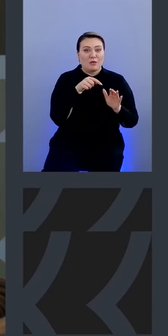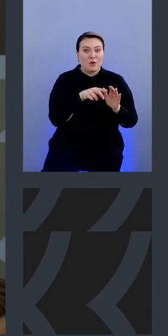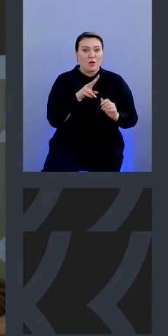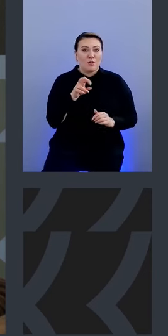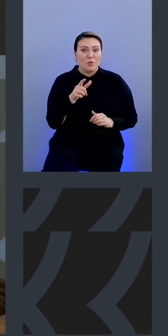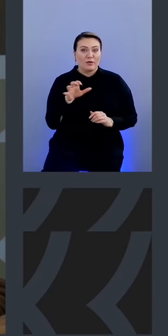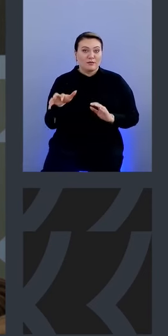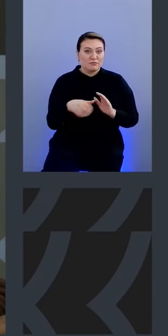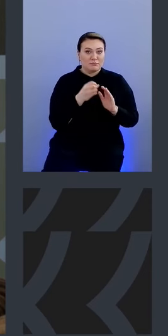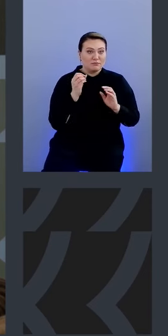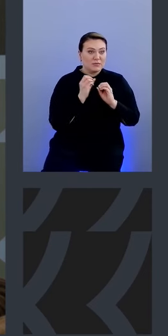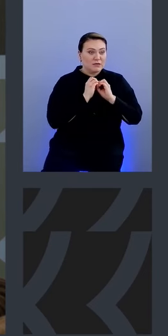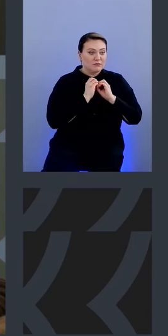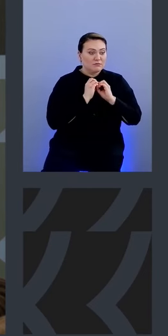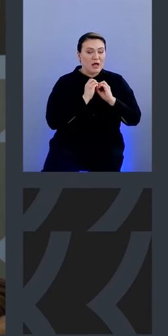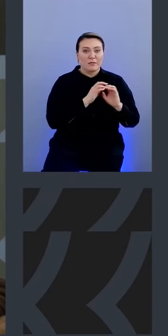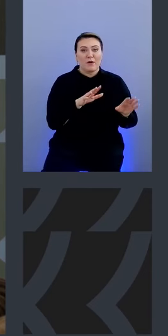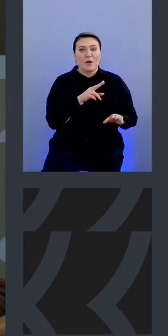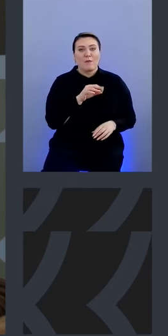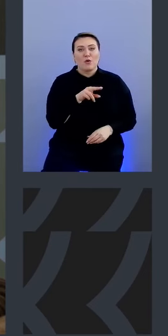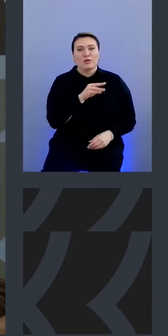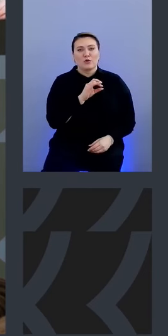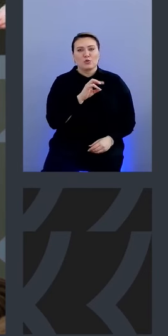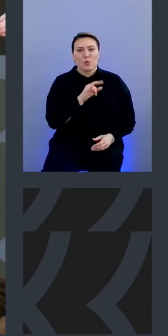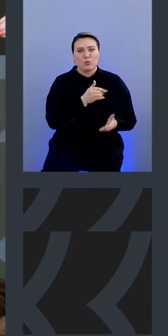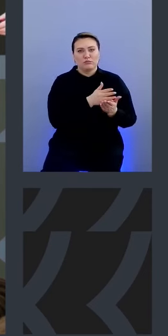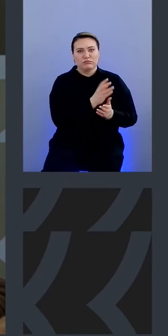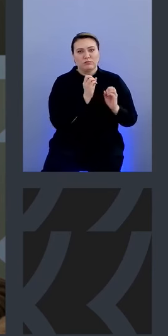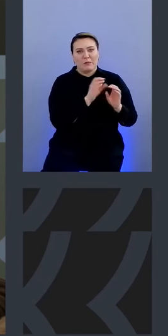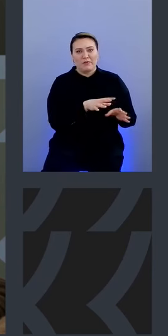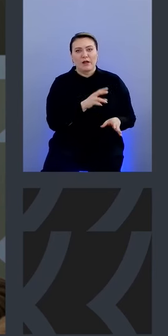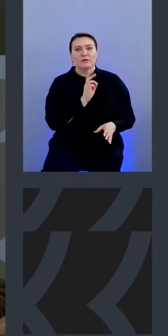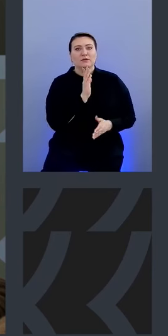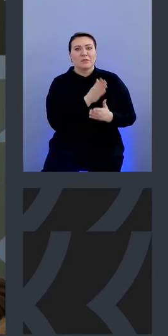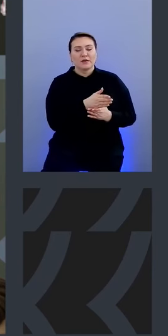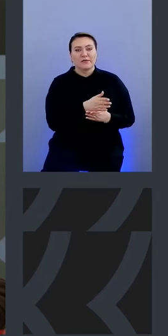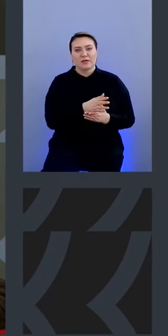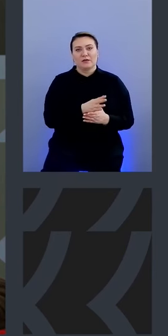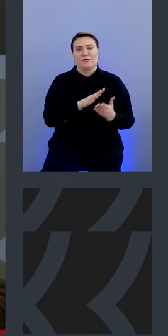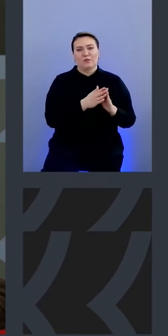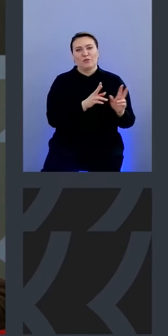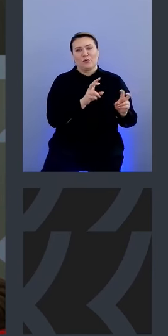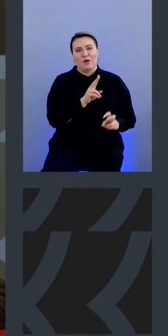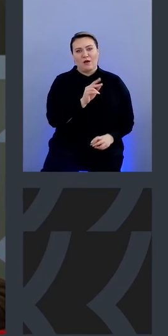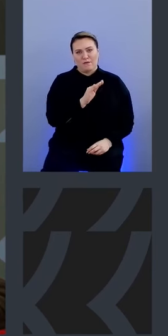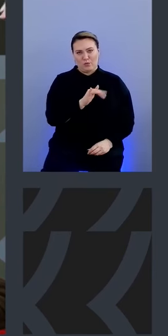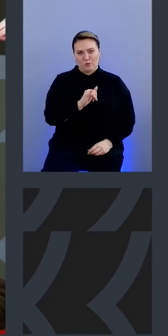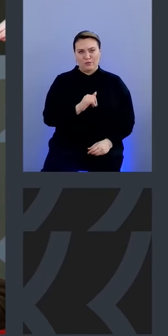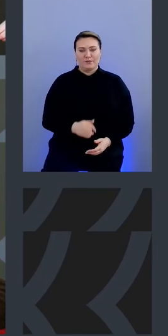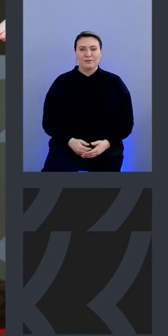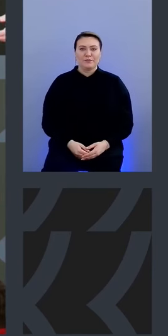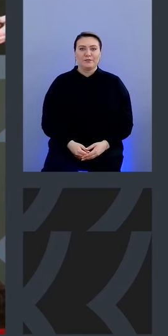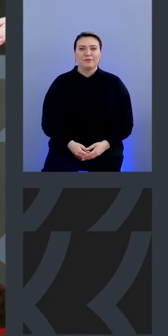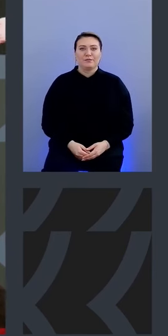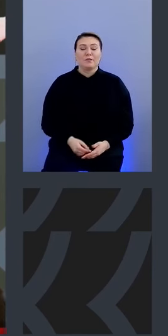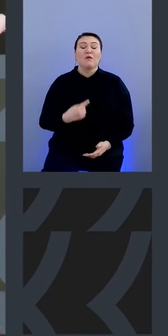отправляет по числу по числу будет нам джейсон но не важно то есть он отправляет это непосредственно условную кавку и локстэш а понял